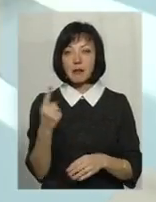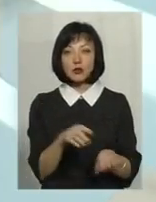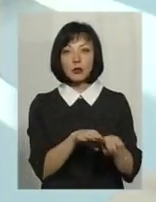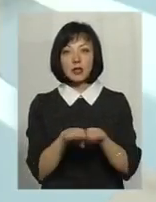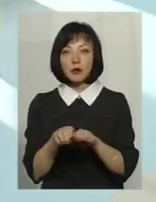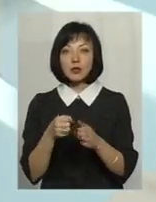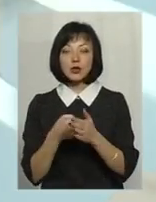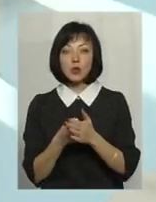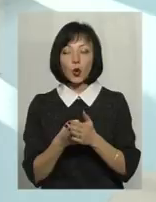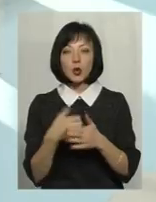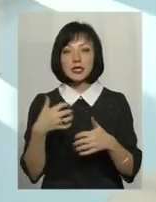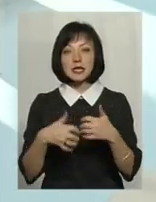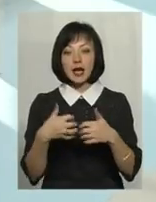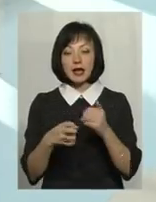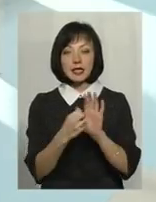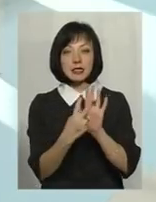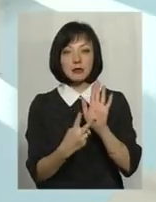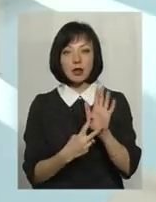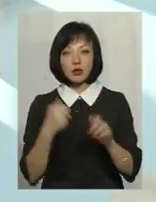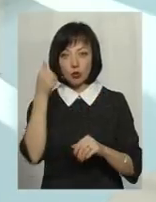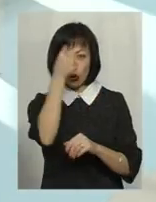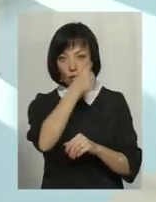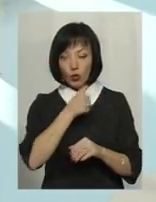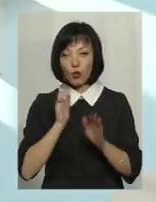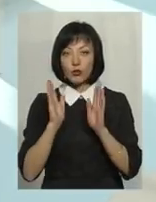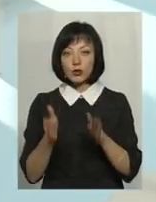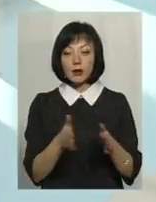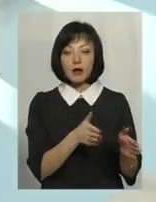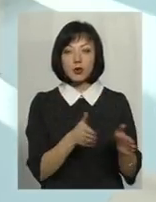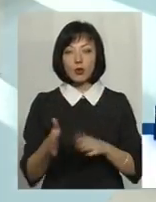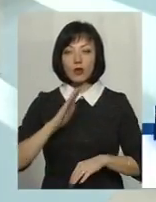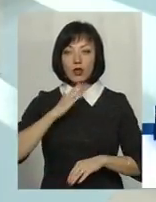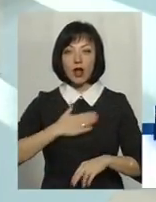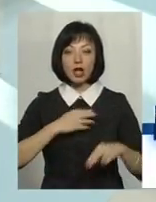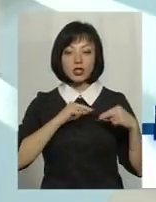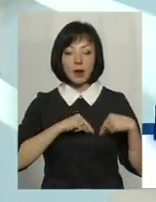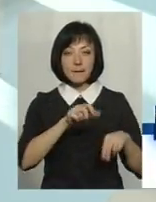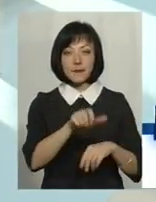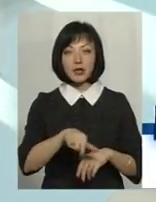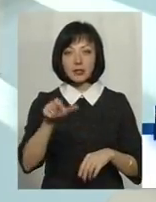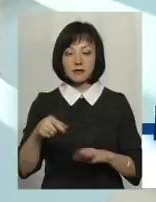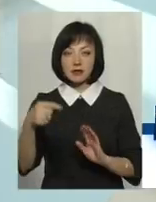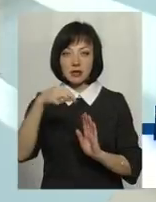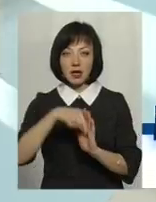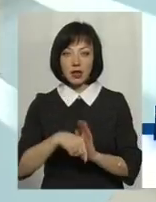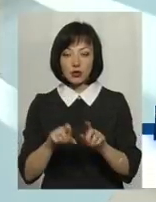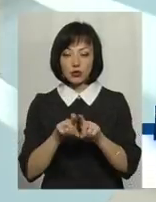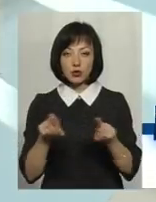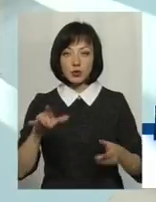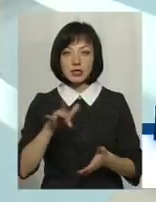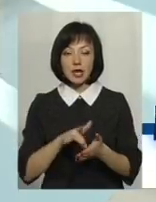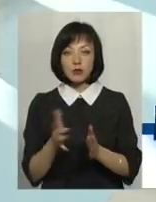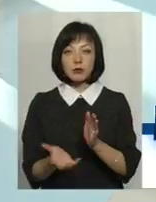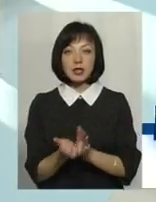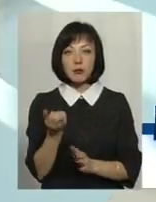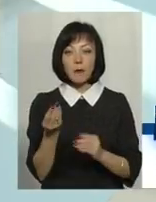рік. До середини 2017 року буде йти підготовка безпосередньо наших кадрів всередині структури Центру підтримки бізнесу саме на